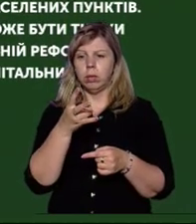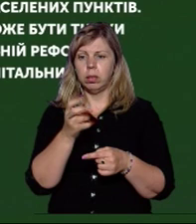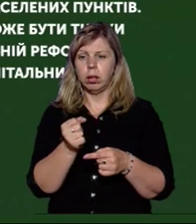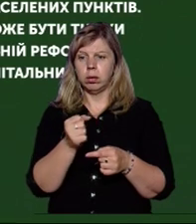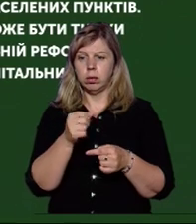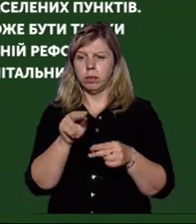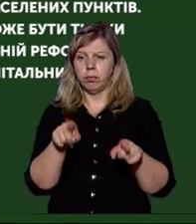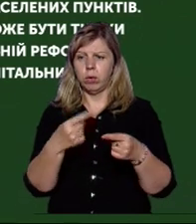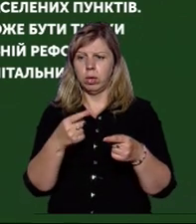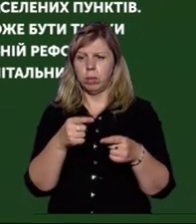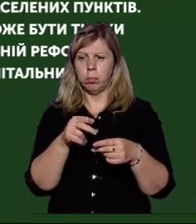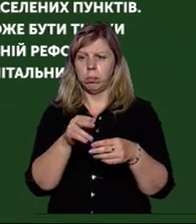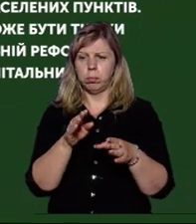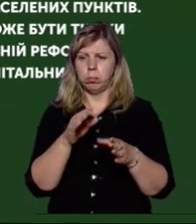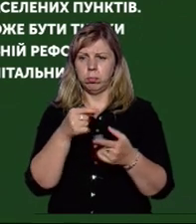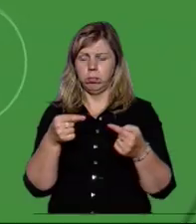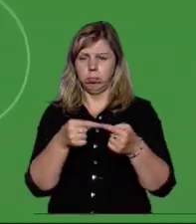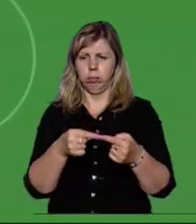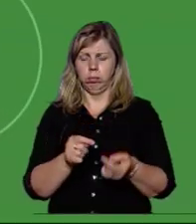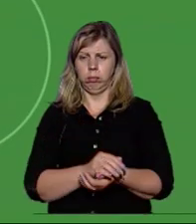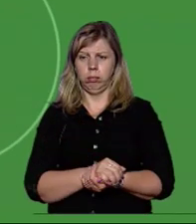госпітальних округів створюється і повітря.